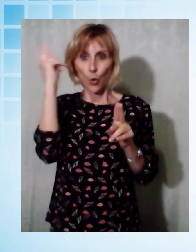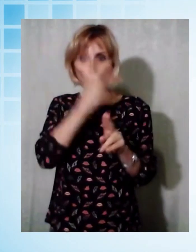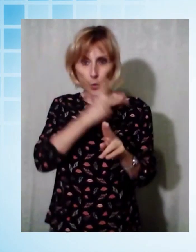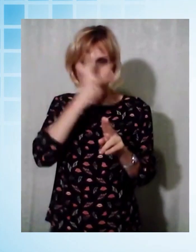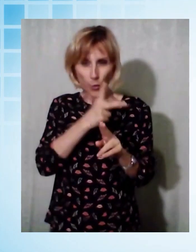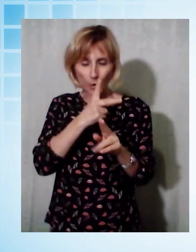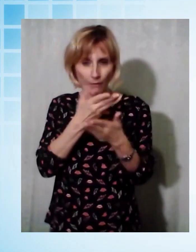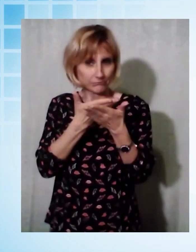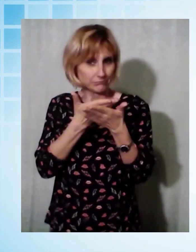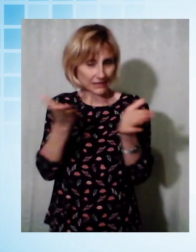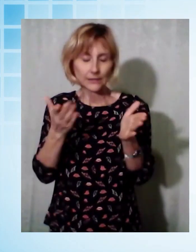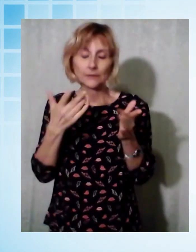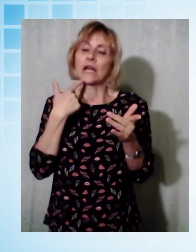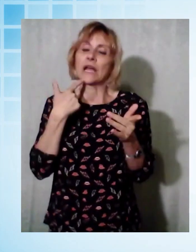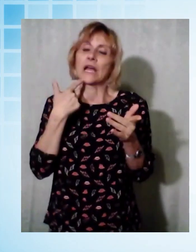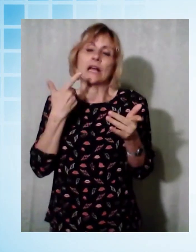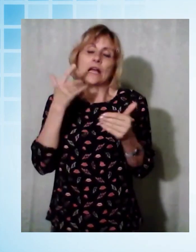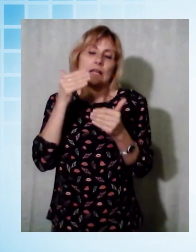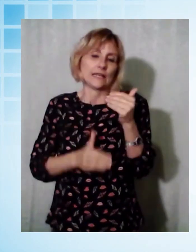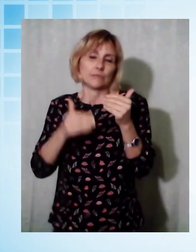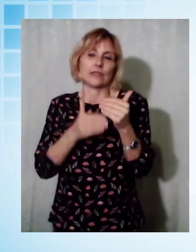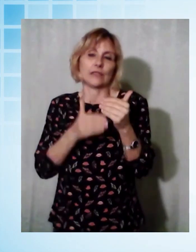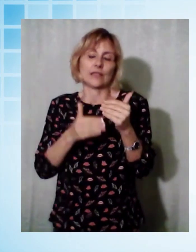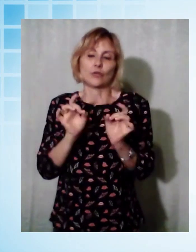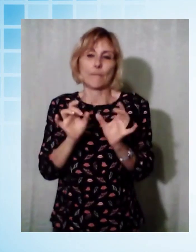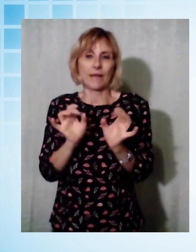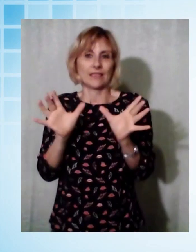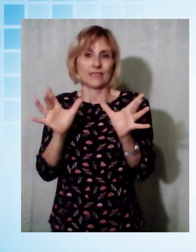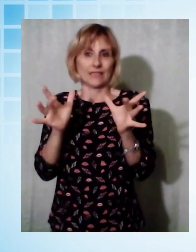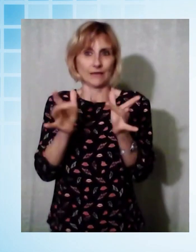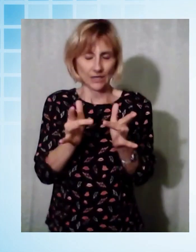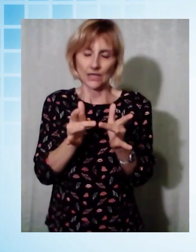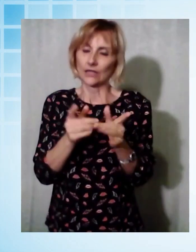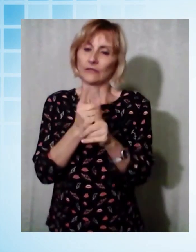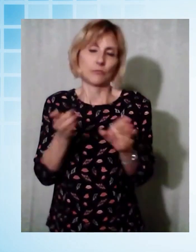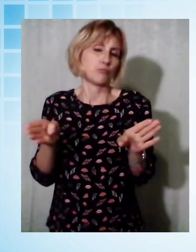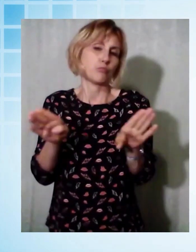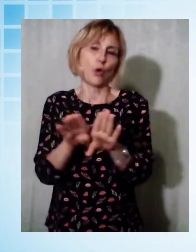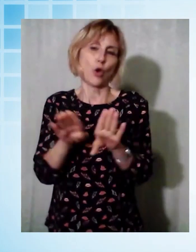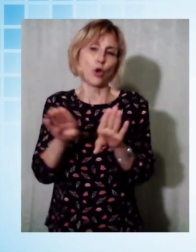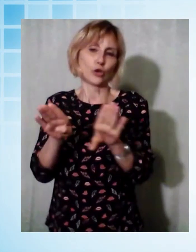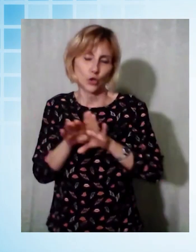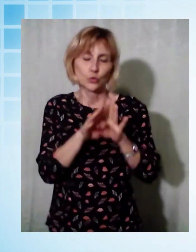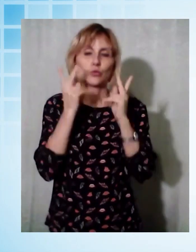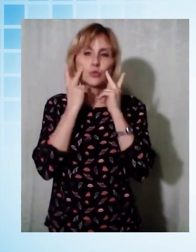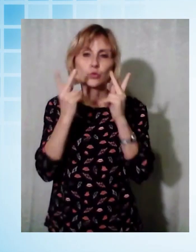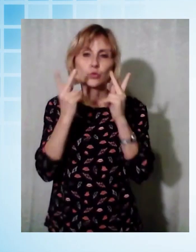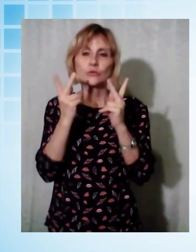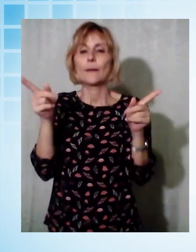naturalmente ha dovuto essere stata esibita a porte chiuse. Vediamo questo breve video insieme.